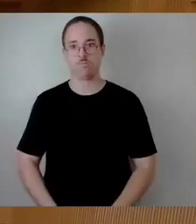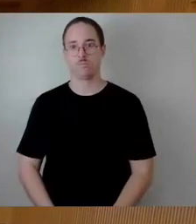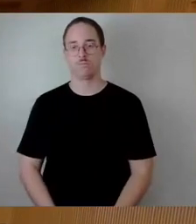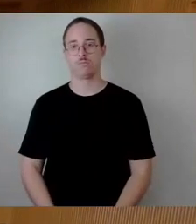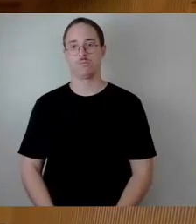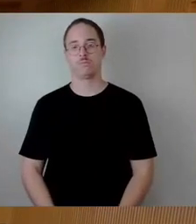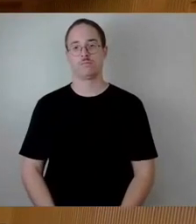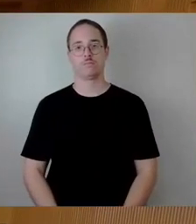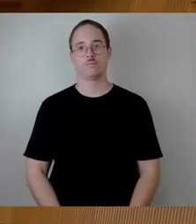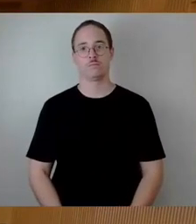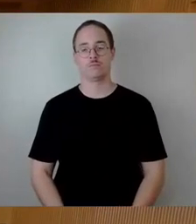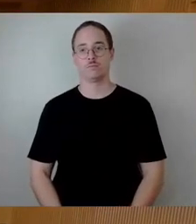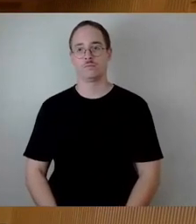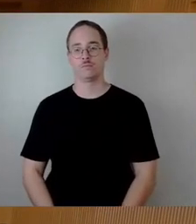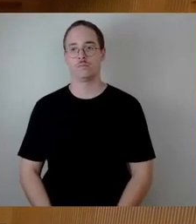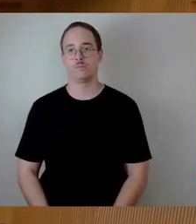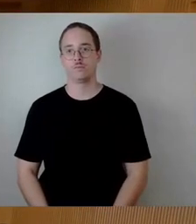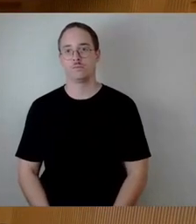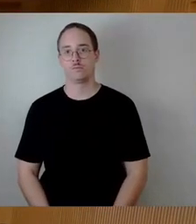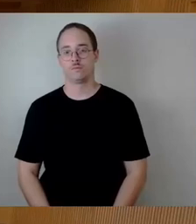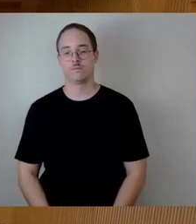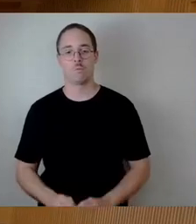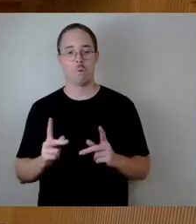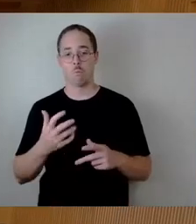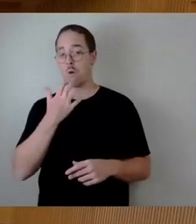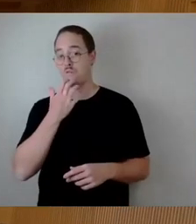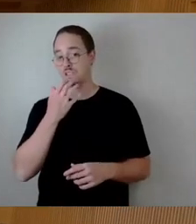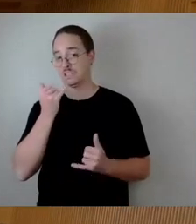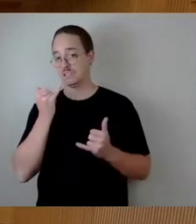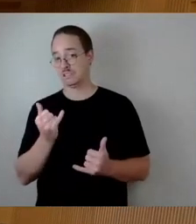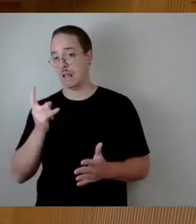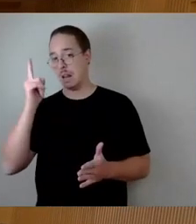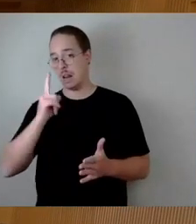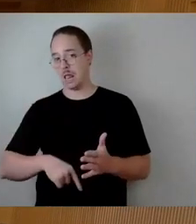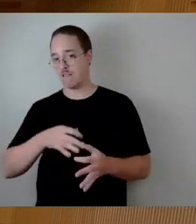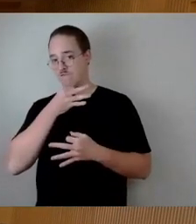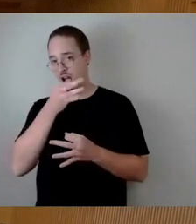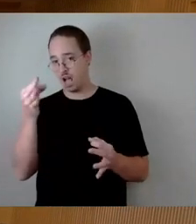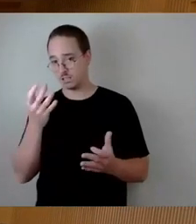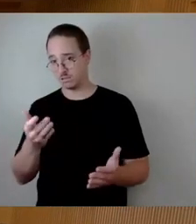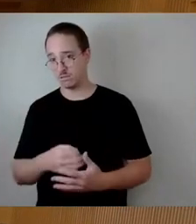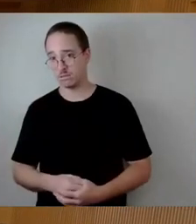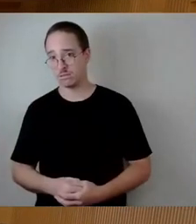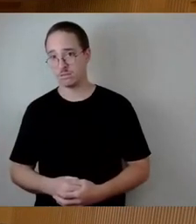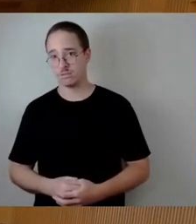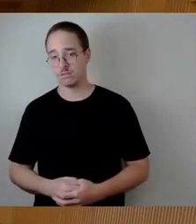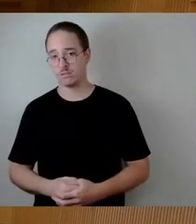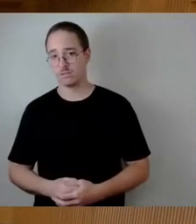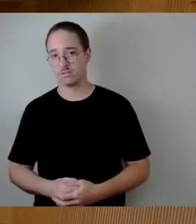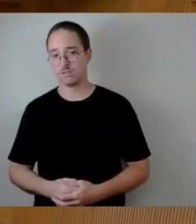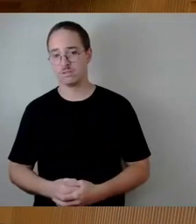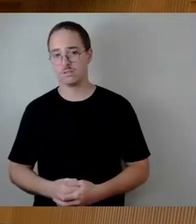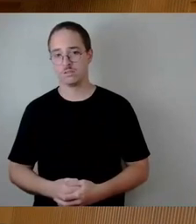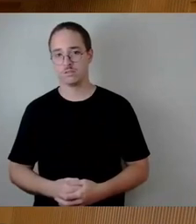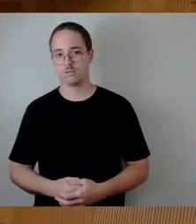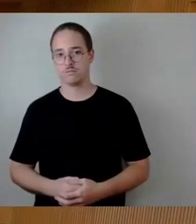So, und ich hoffe mal dann zum Abschluss bei der Fragerunde jetzt dazu, aber es ist ja auch ein außerordentlich wichtiges Thema, was uns